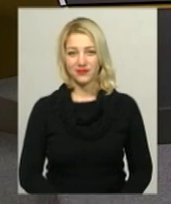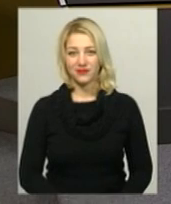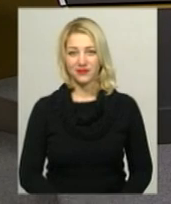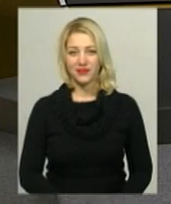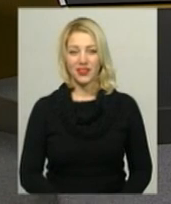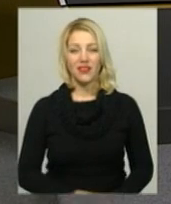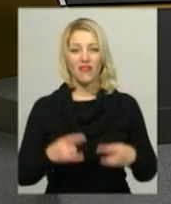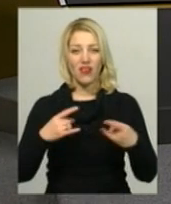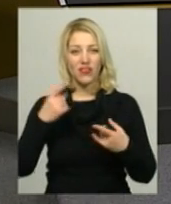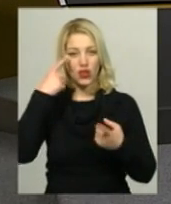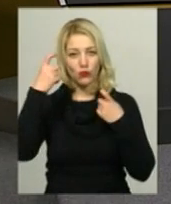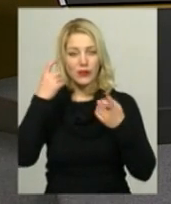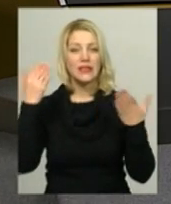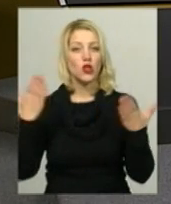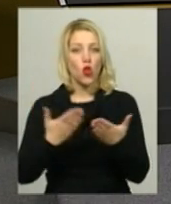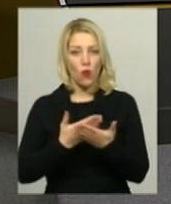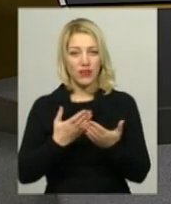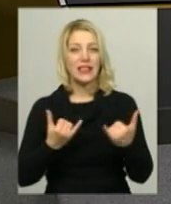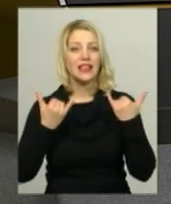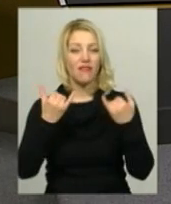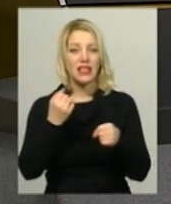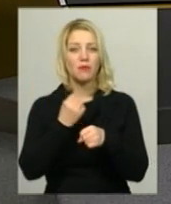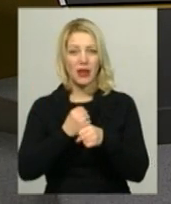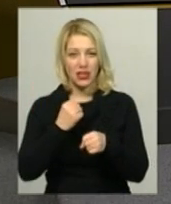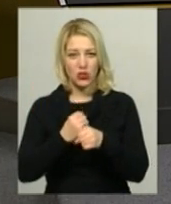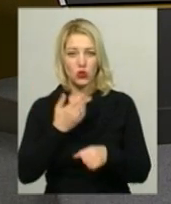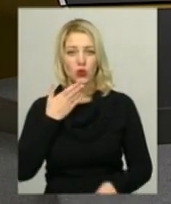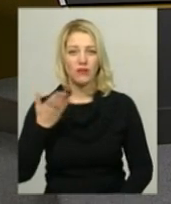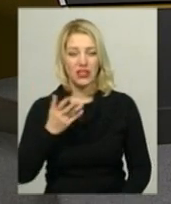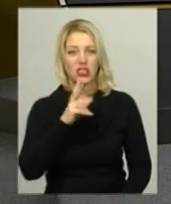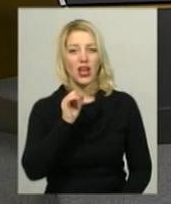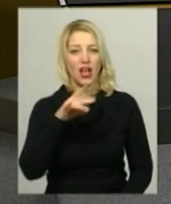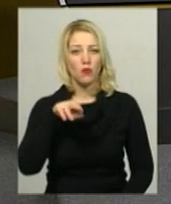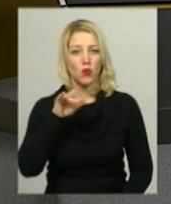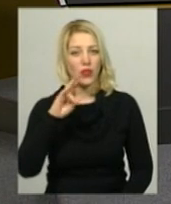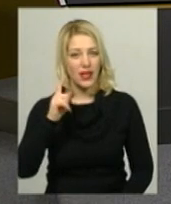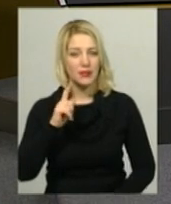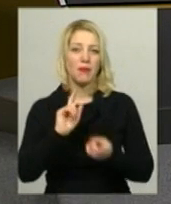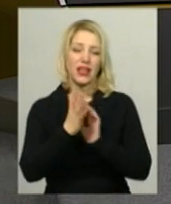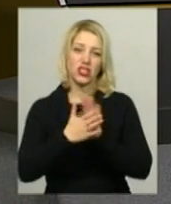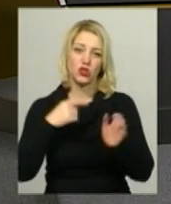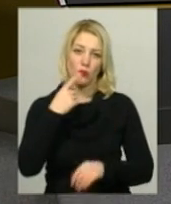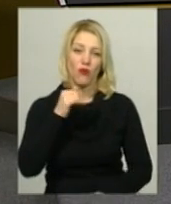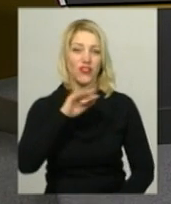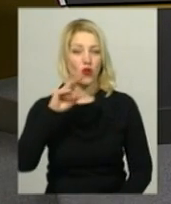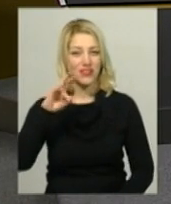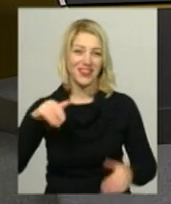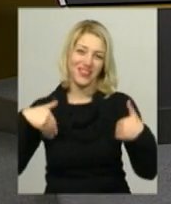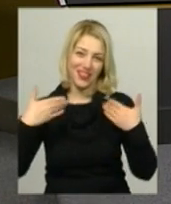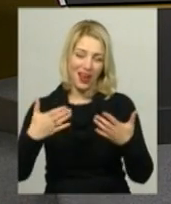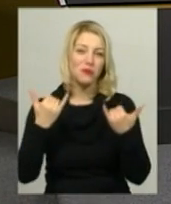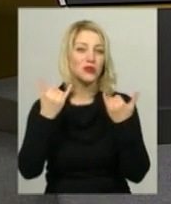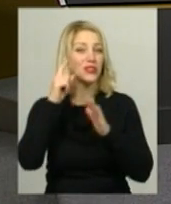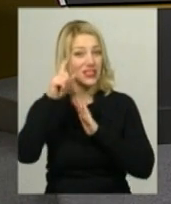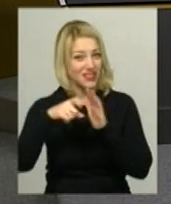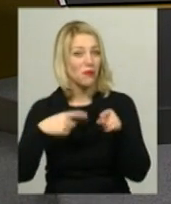В ефірі інформаційний випуск новин. У студії для вас працює ведуча Олександра Карпунець. Перекладна жестову мову Оксани Фіновської. Вітаю. Сьогодні